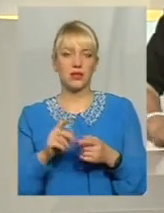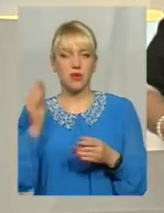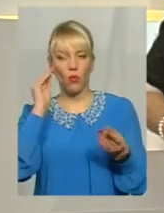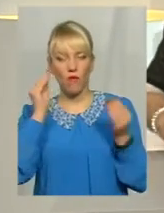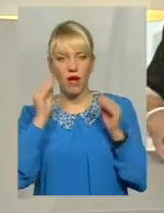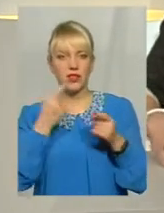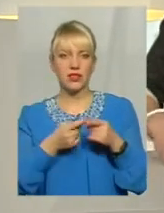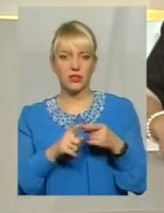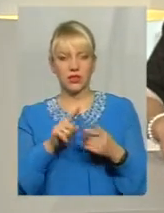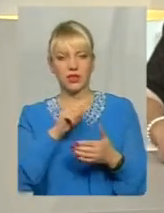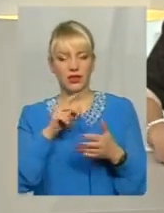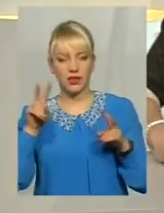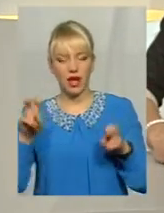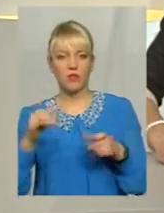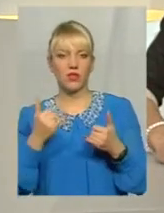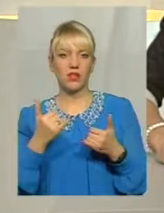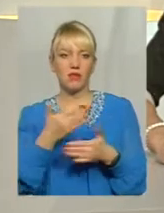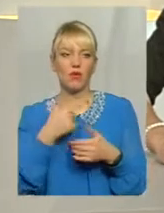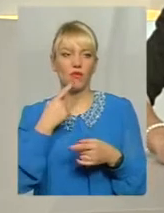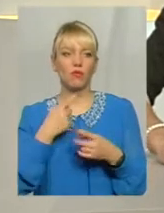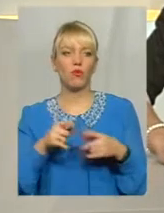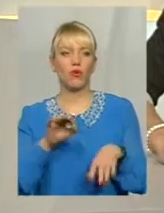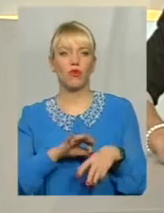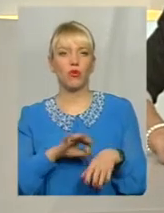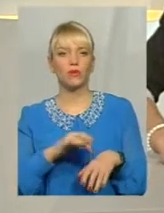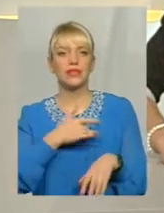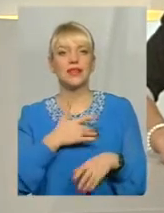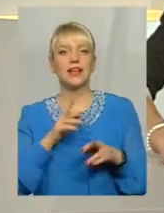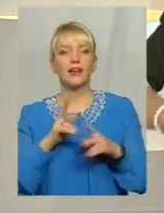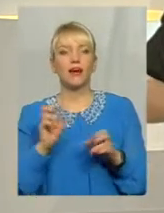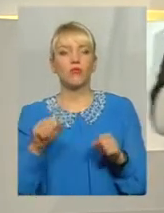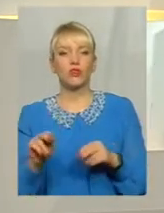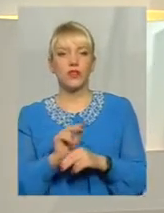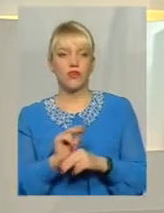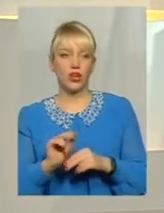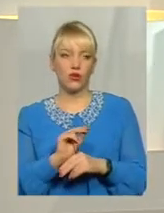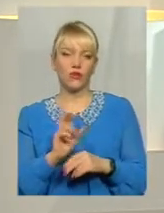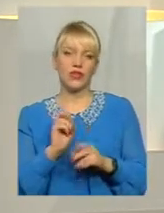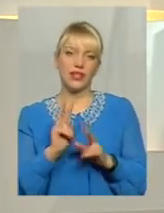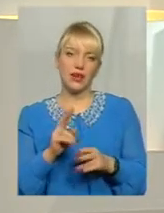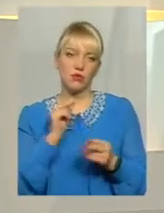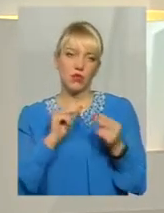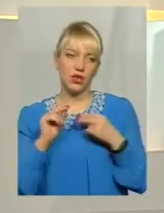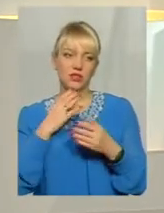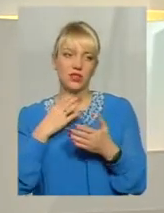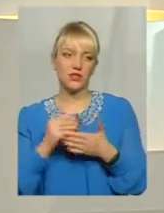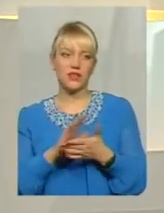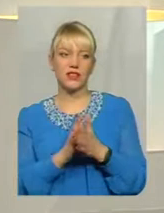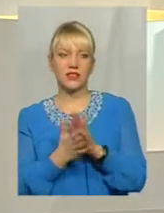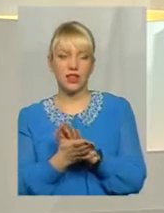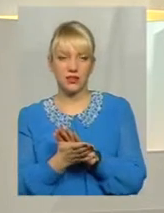нині говоримо про хвороби серця, про те, яким чином можна вилікувати, або ж, принаймні, покращити свій стан.